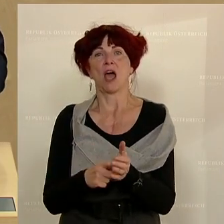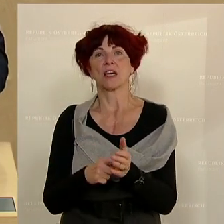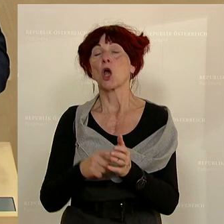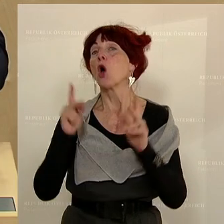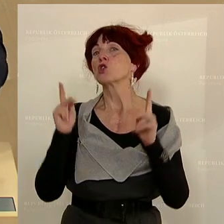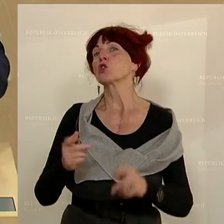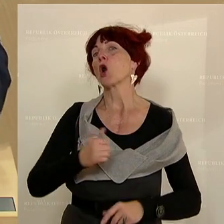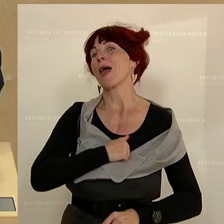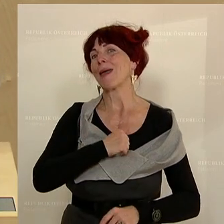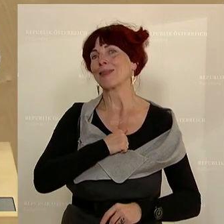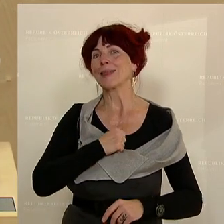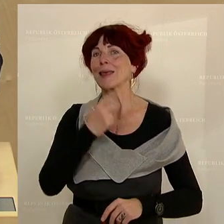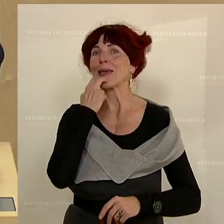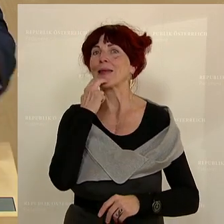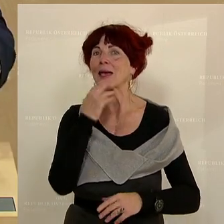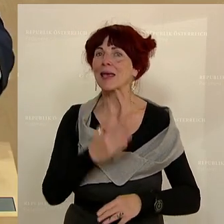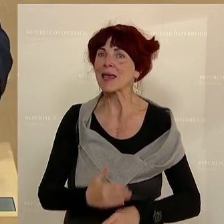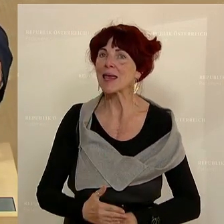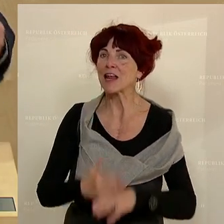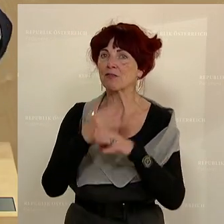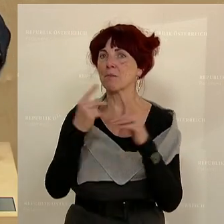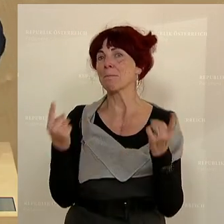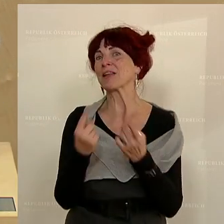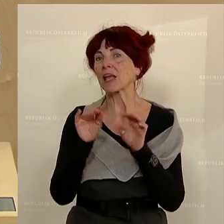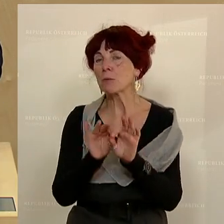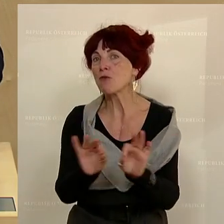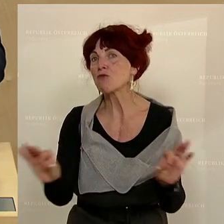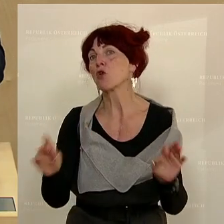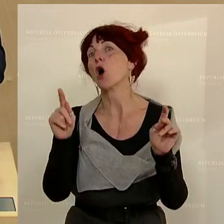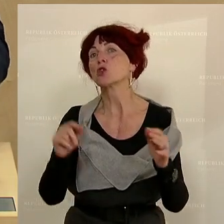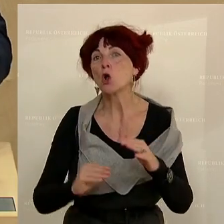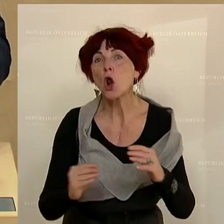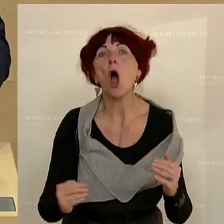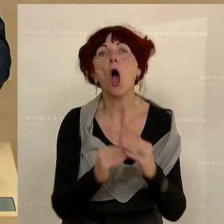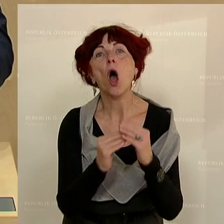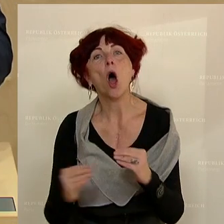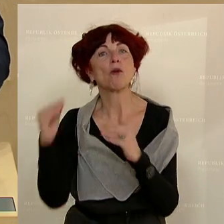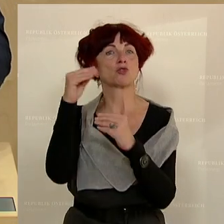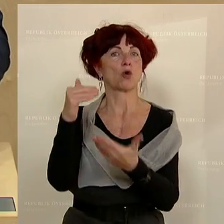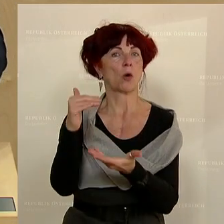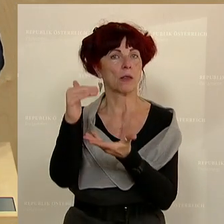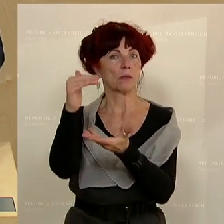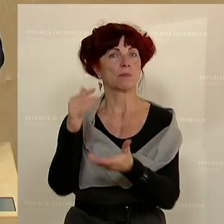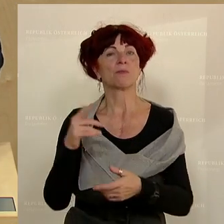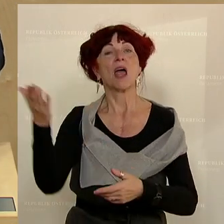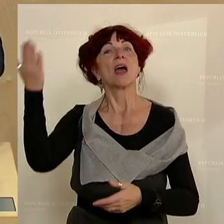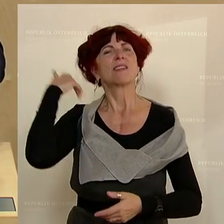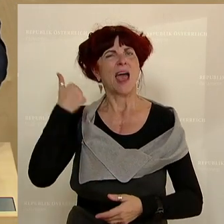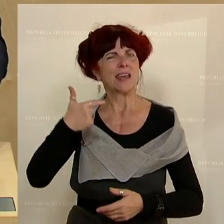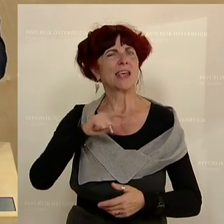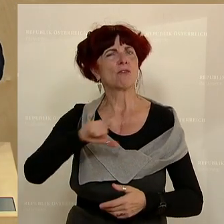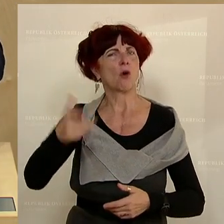Betriebe kräftigst aufzustocken. Und könnt ihr euch erinnern, wie wir vor ein paar Wochen da gestanden sind, wo wir gesagt haben, die 1,3 Milliarden